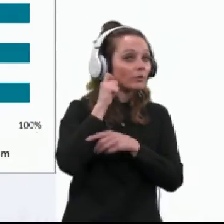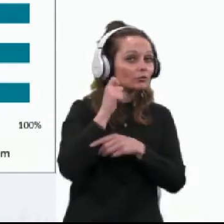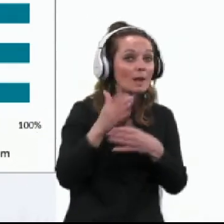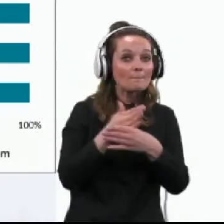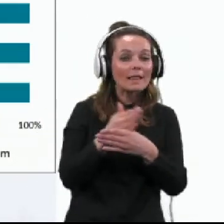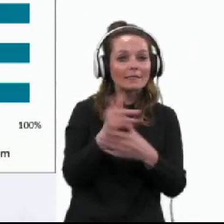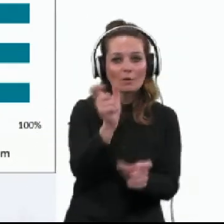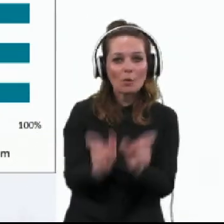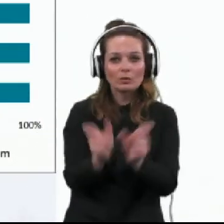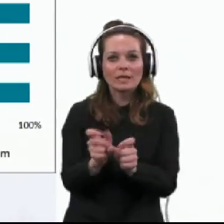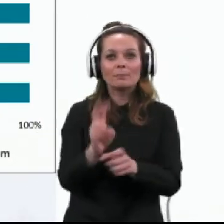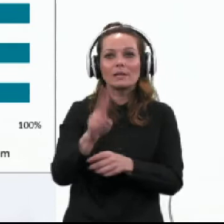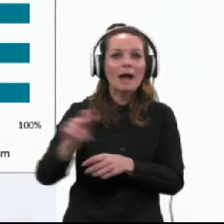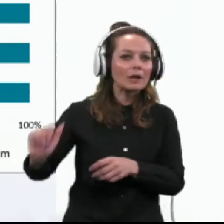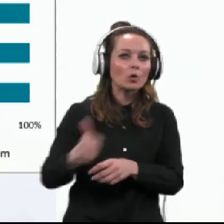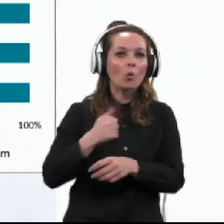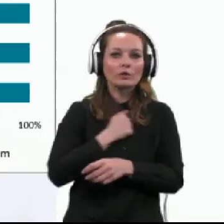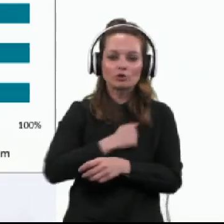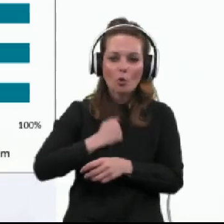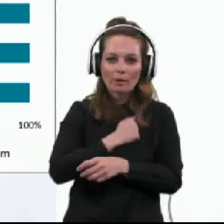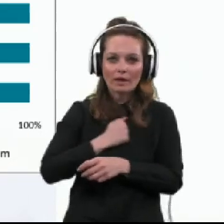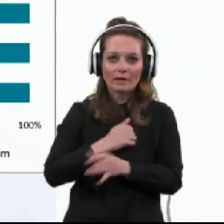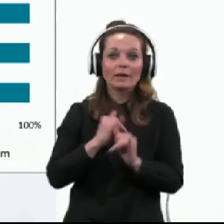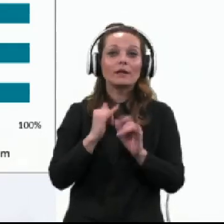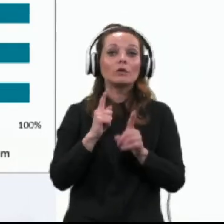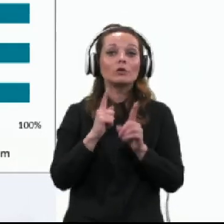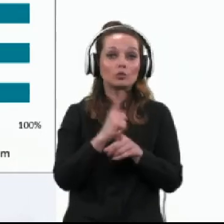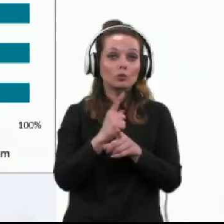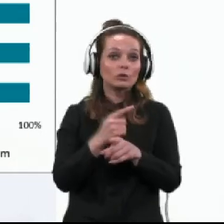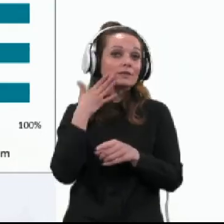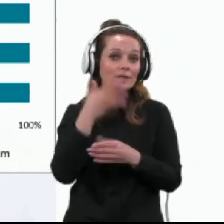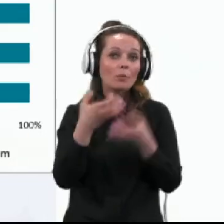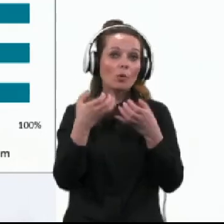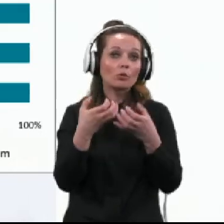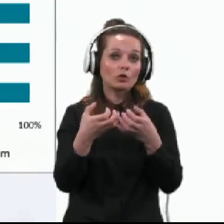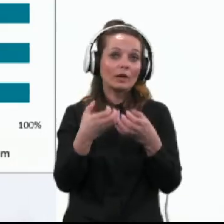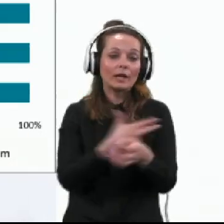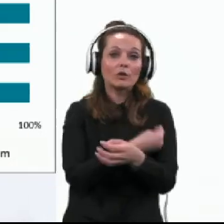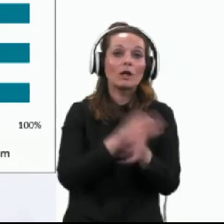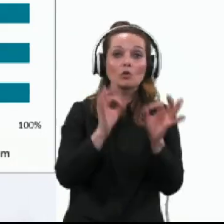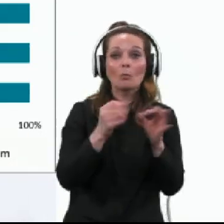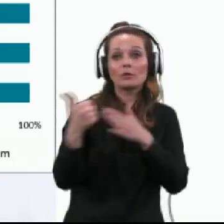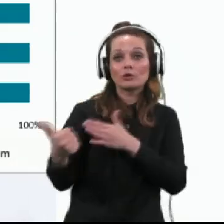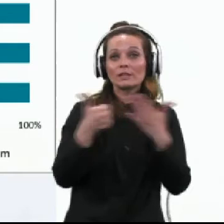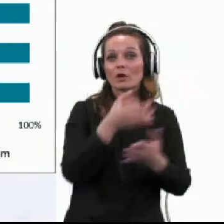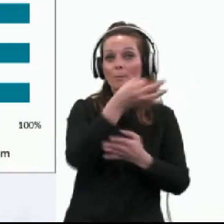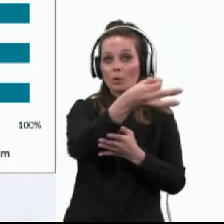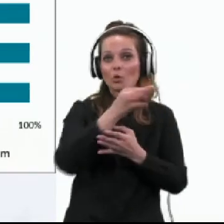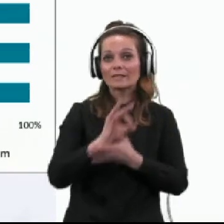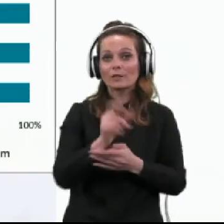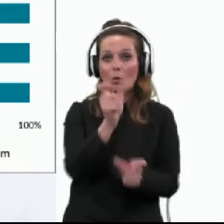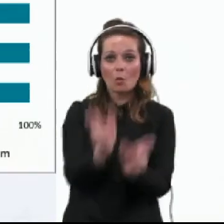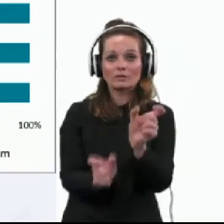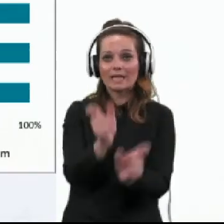osebami, s kroničnimi obolenji, pa se namerava cepiti dobrih 66% oseb.